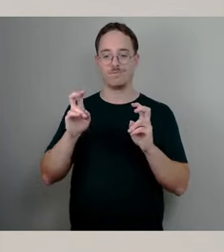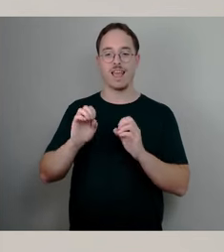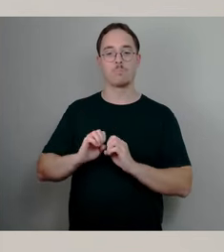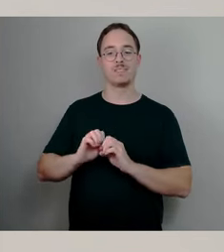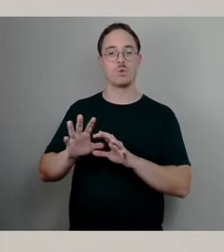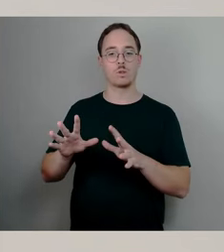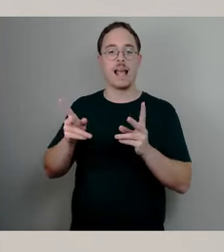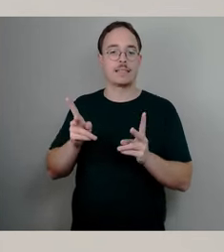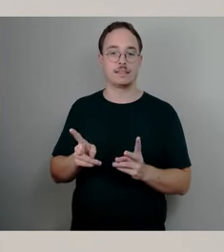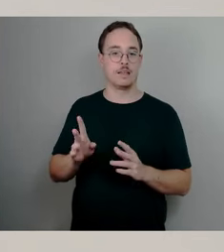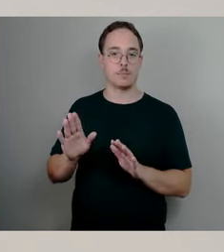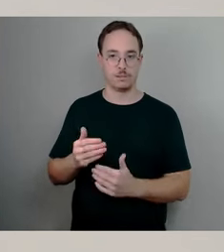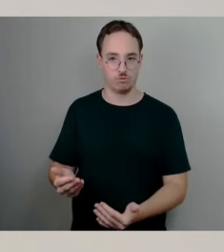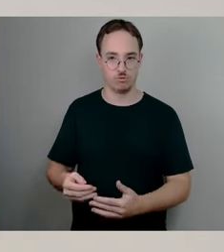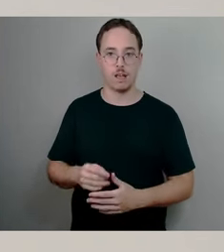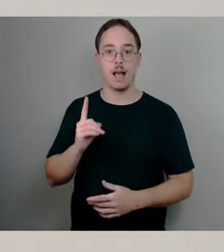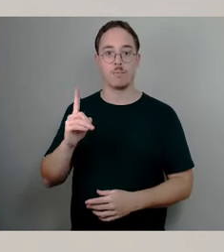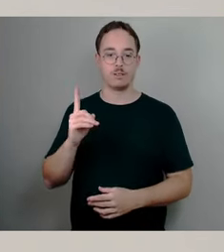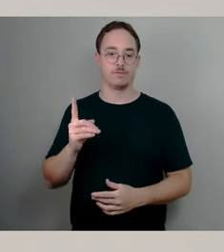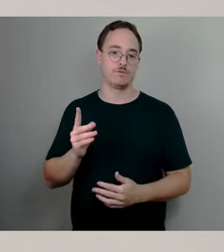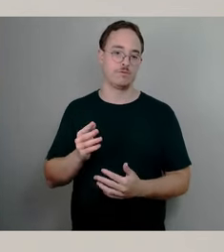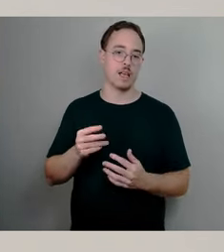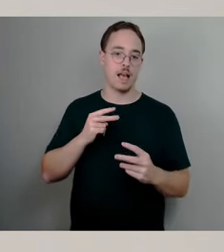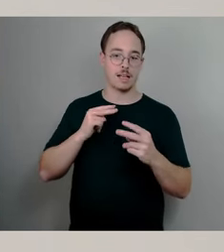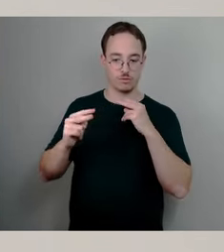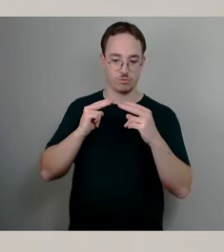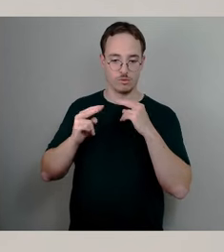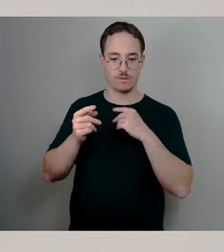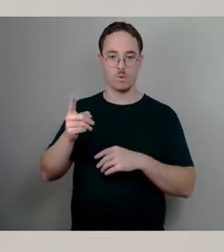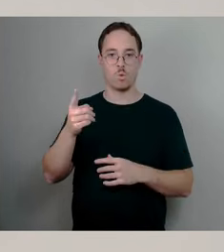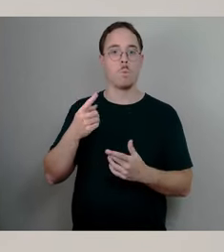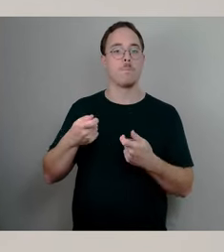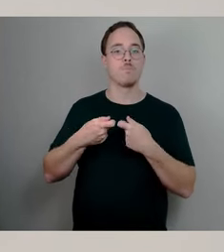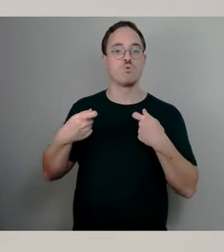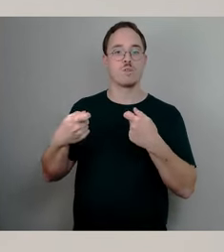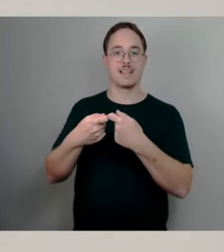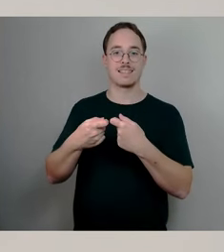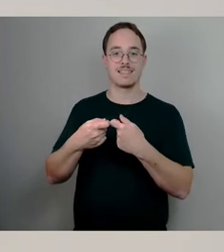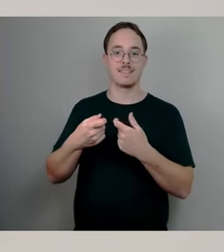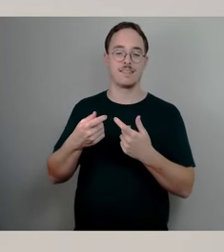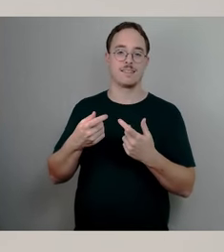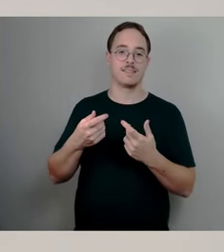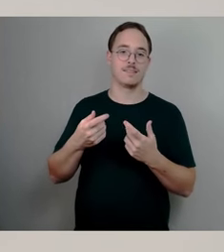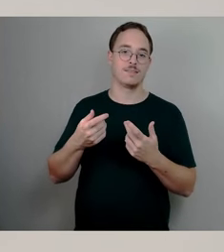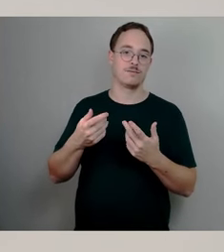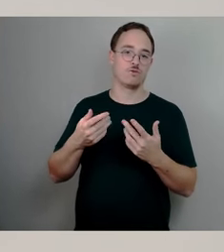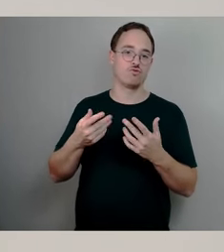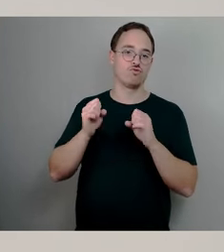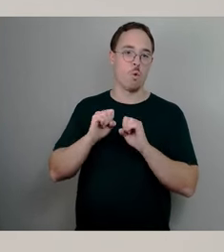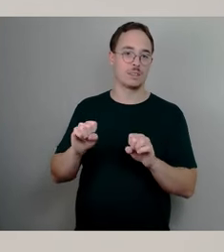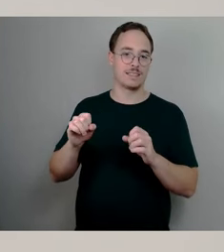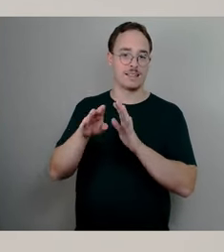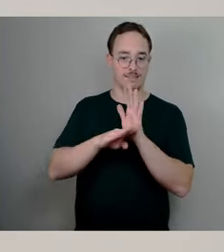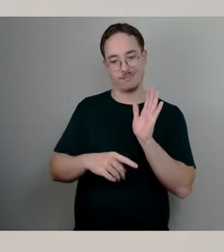von Gaststätten und damit auch für die Außengastronomie das Bundesimmissionsschutzgesetz gilt und dort ist eben geregelt, dass die